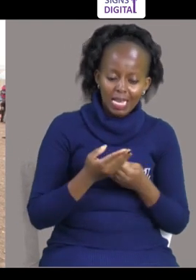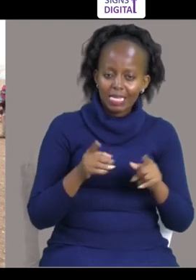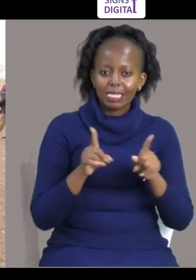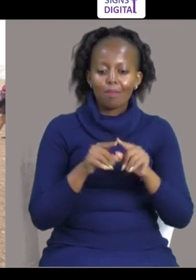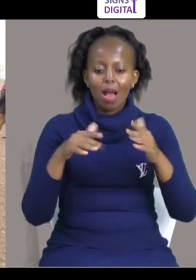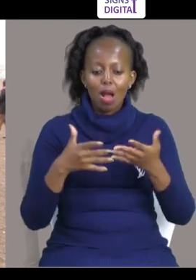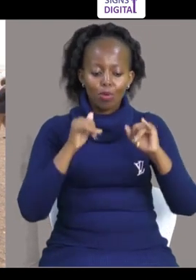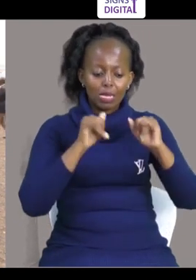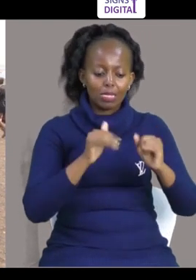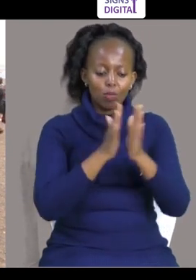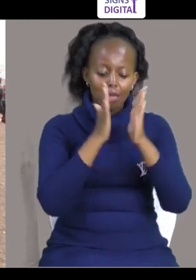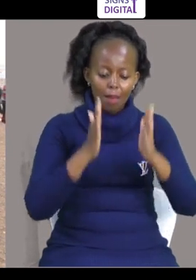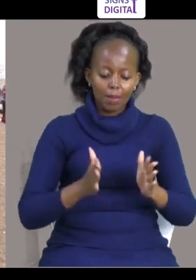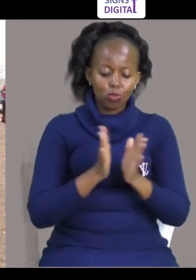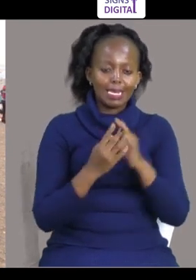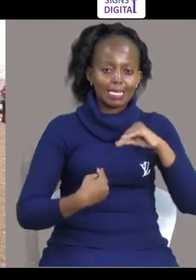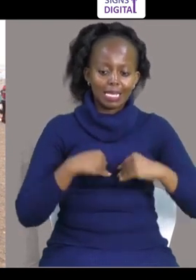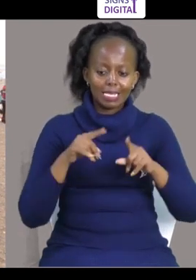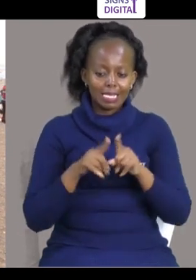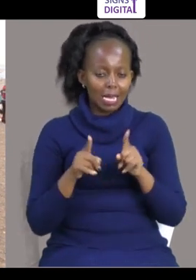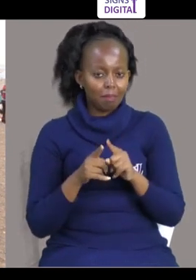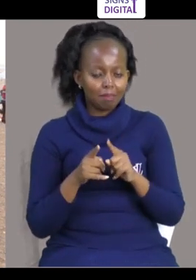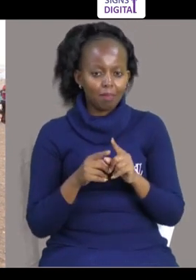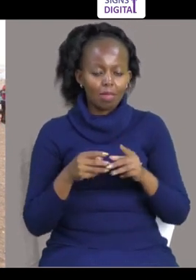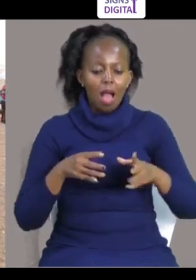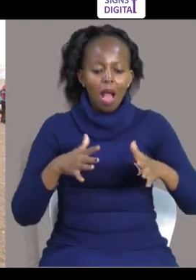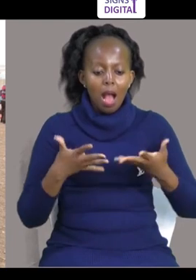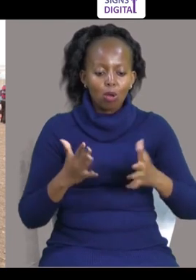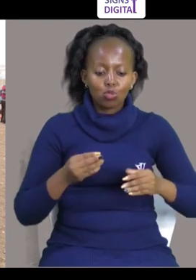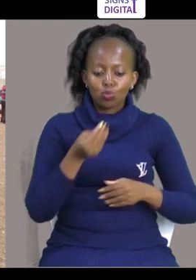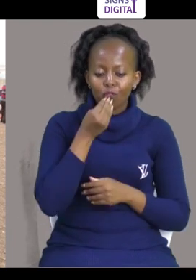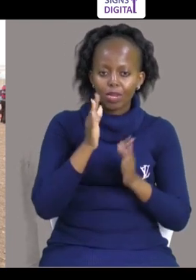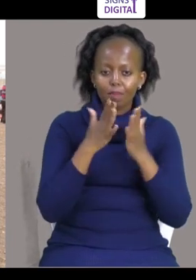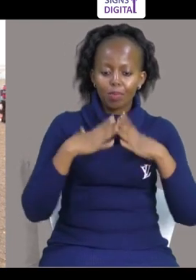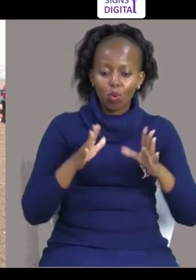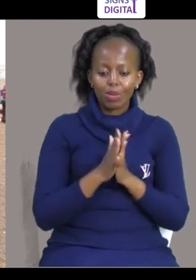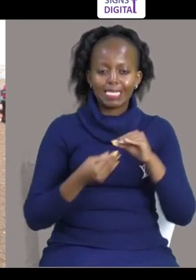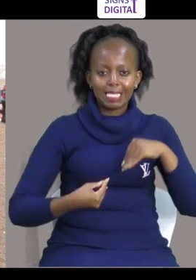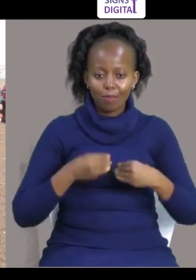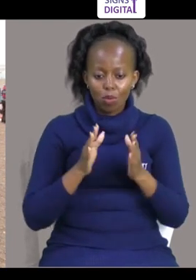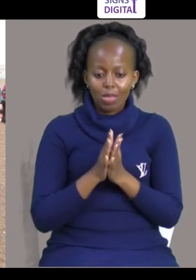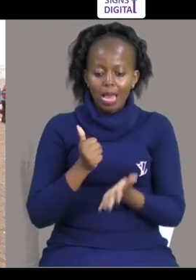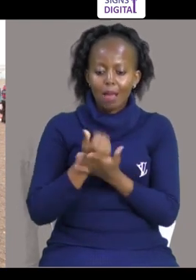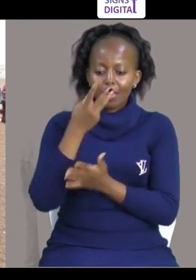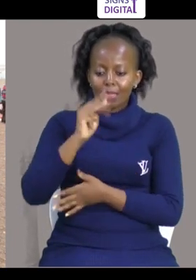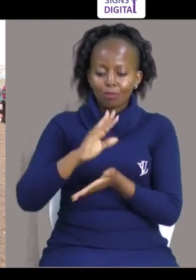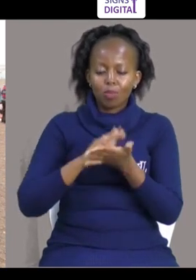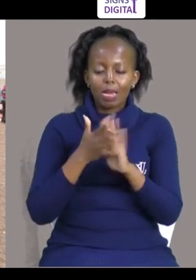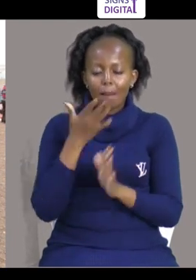Ajinsi Kunaeta Ukada Huyo Mle Mavu Na Pia Ajinsi Kukulisha Ule Mavu Kukisaidia